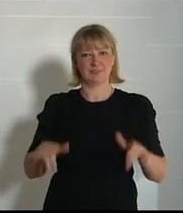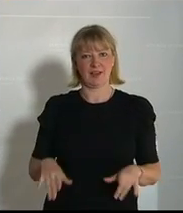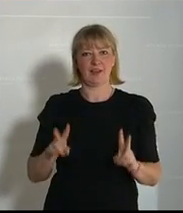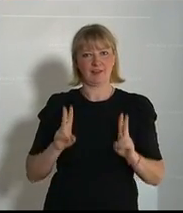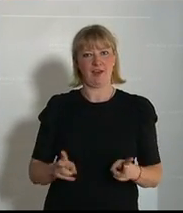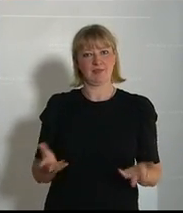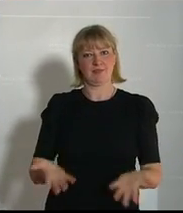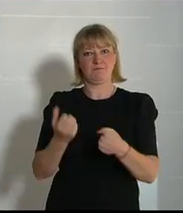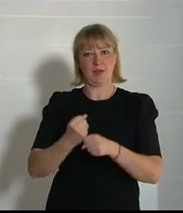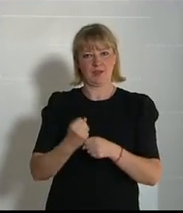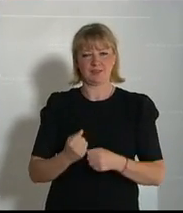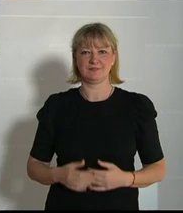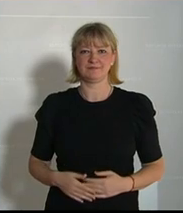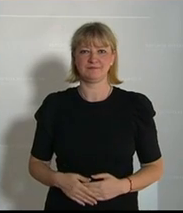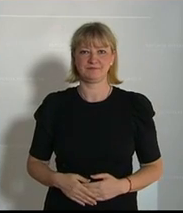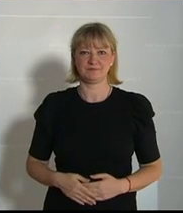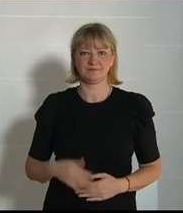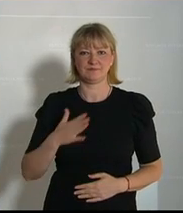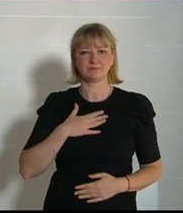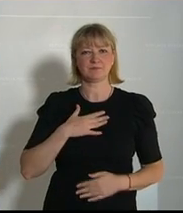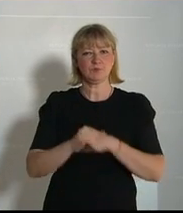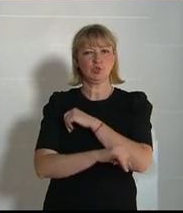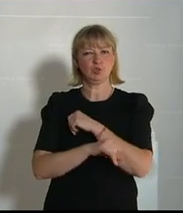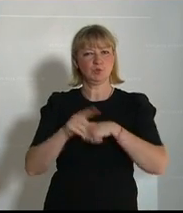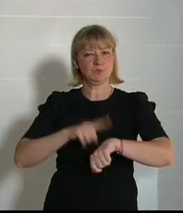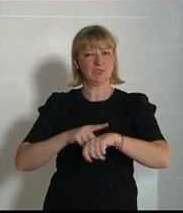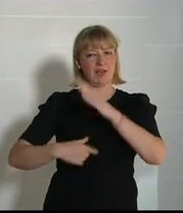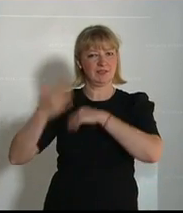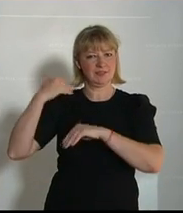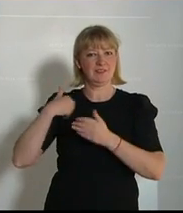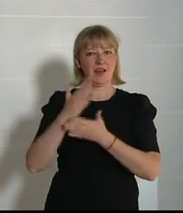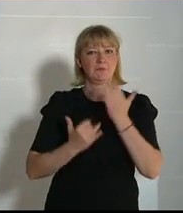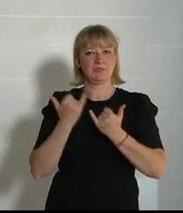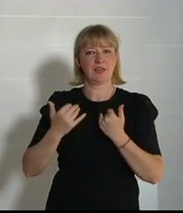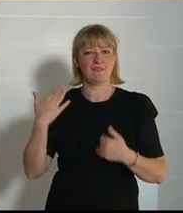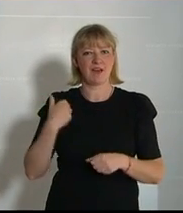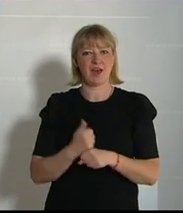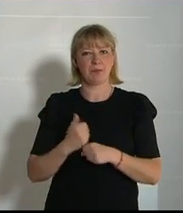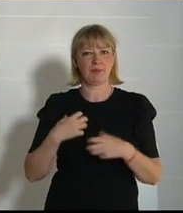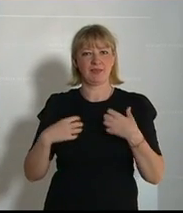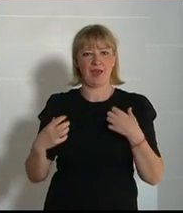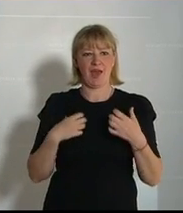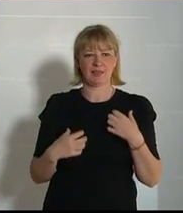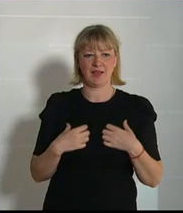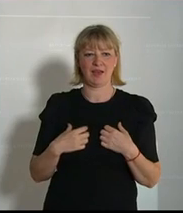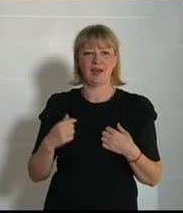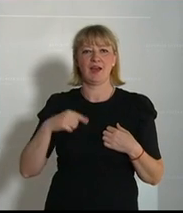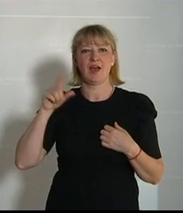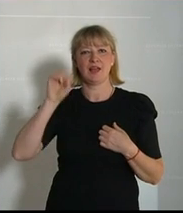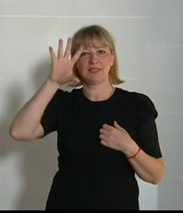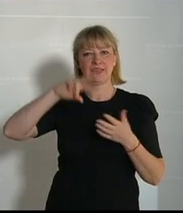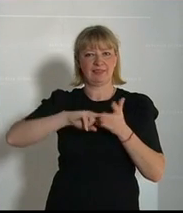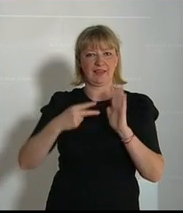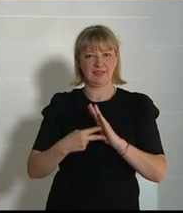kommen kann. Ich habe während meines Studiums ein halbes Jahr im Theater gearbeitet, und zwar als Lichttechniker.